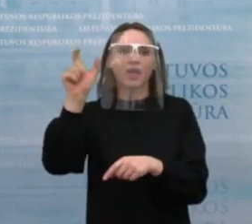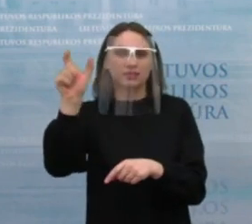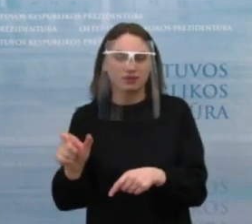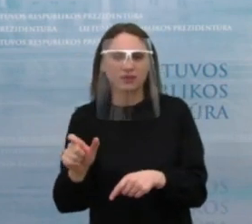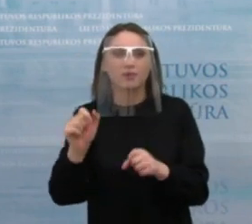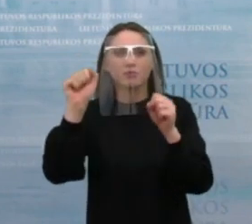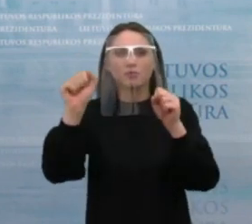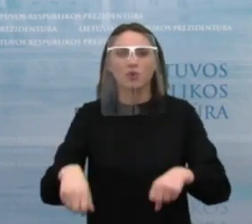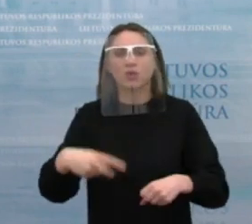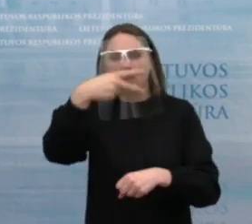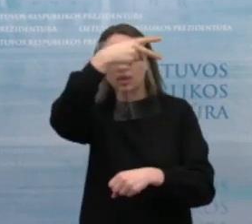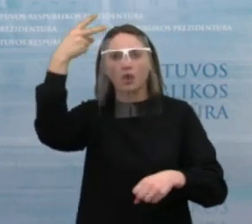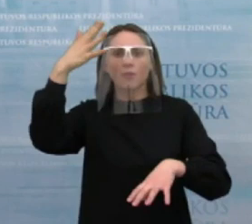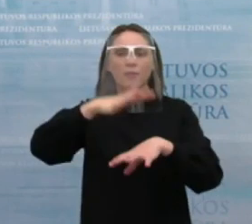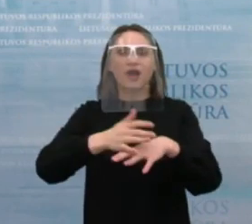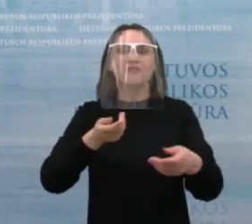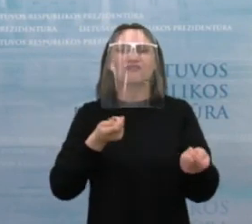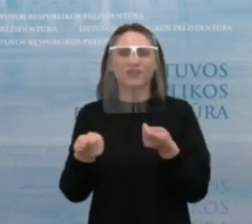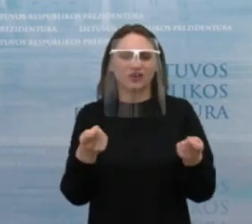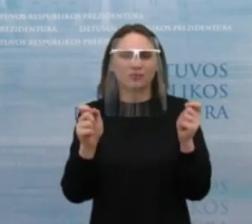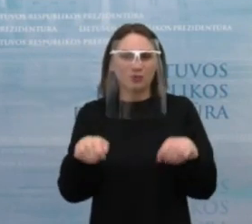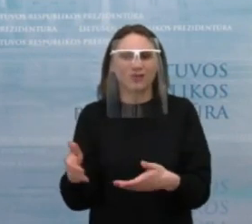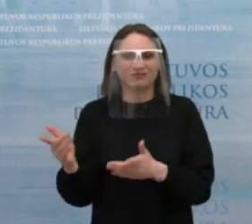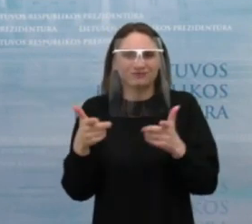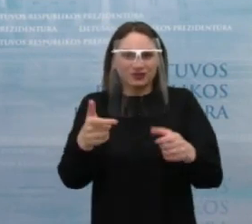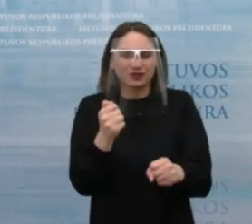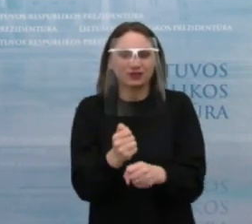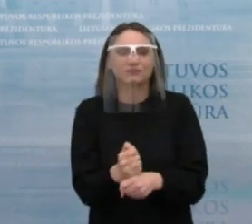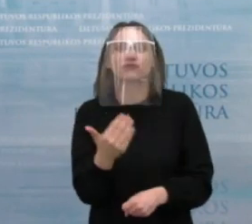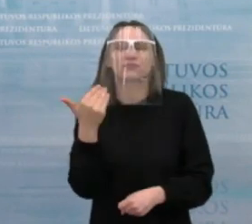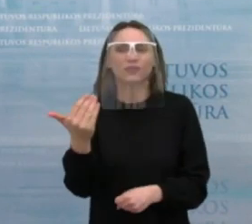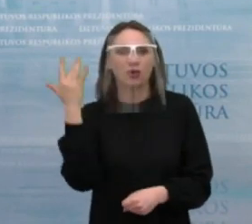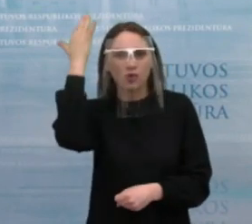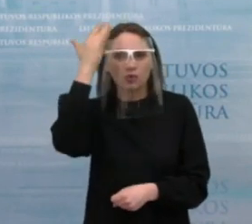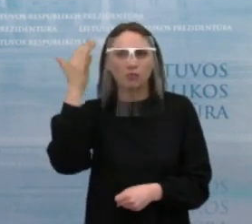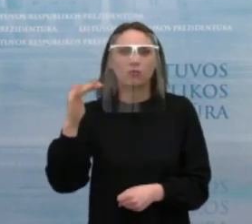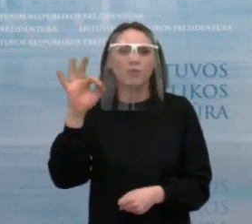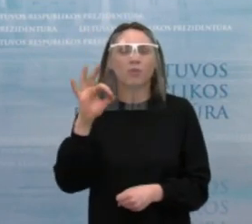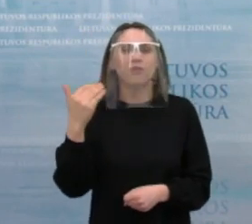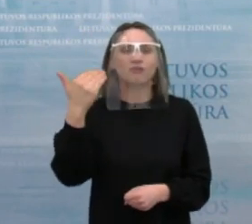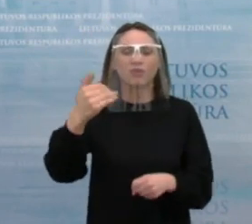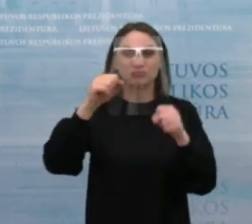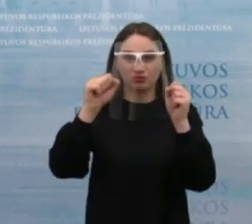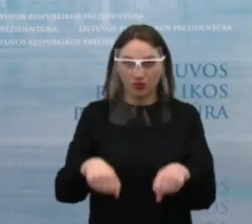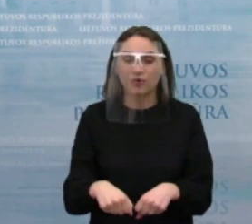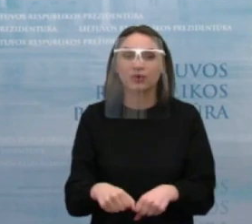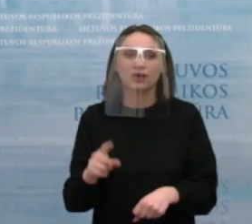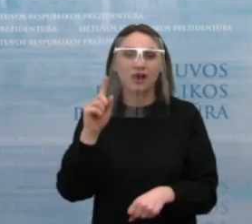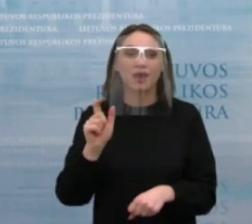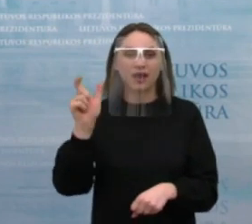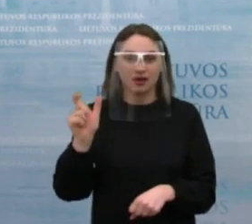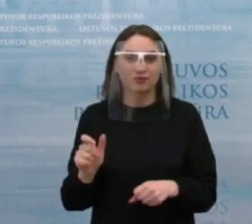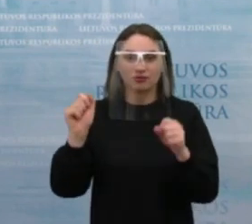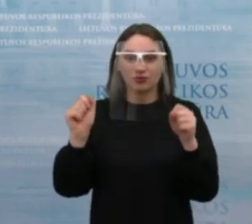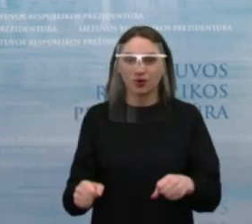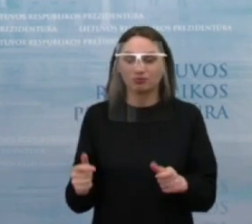užimti Lietuvos banko vadovo poziciją. Kaip jūs pats vertėtumėt savo galimybės ir pretenduotumėt? Ir